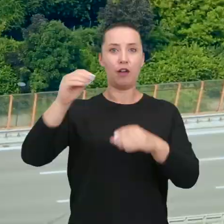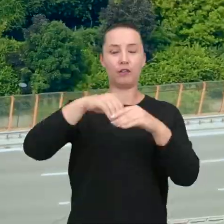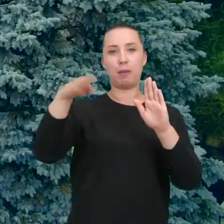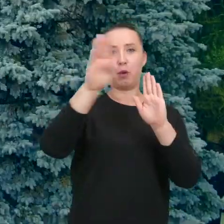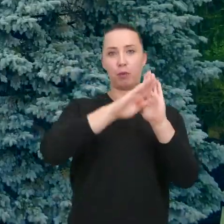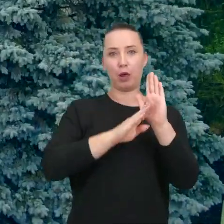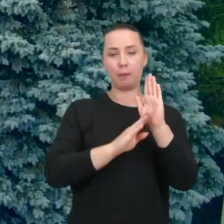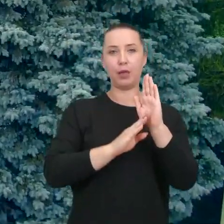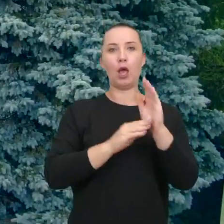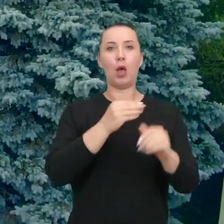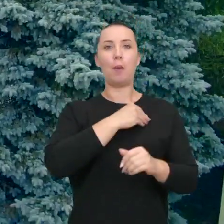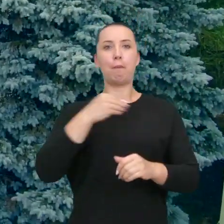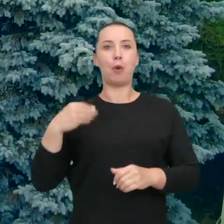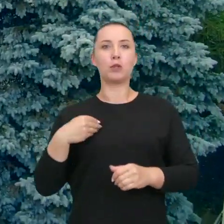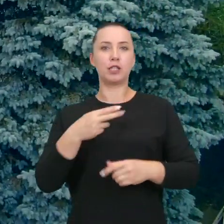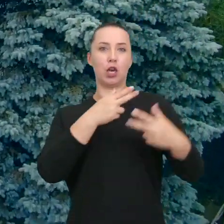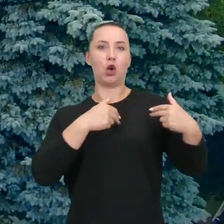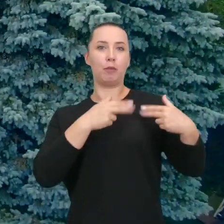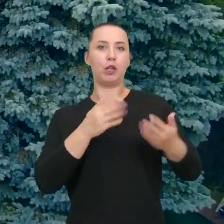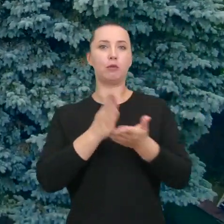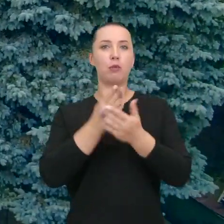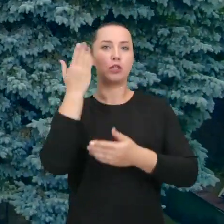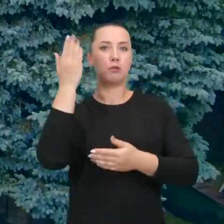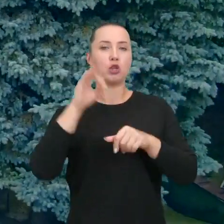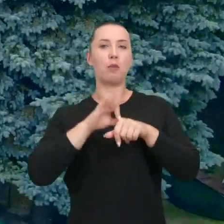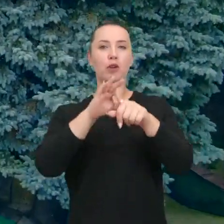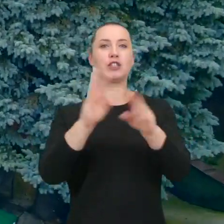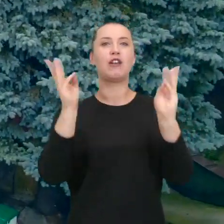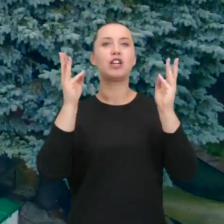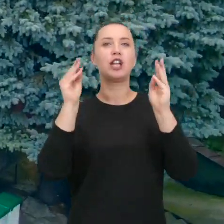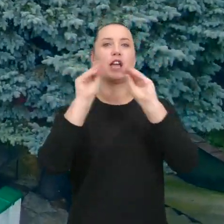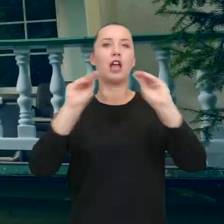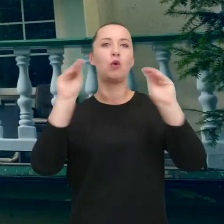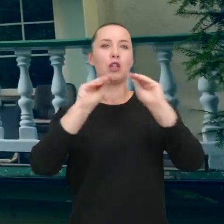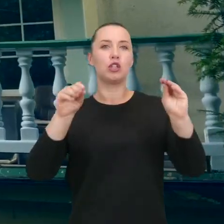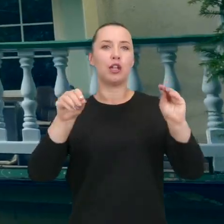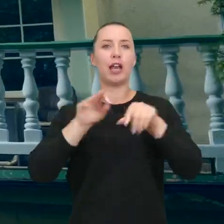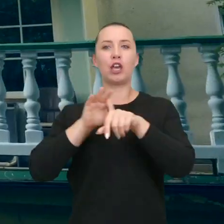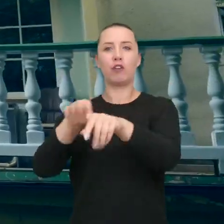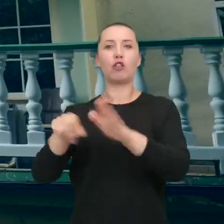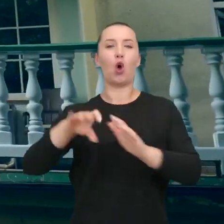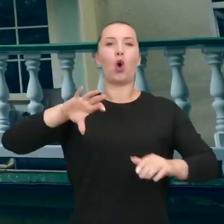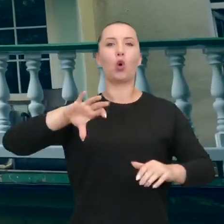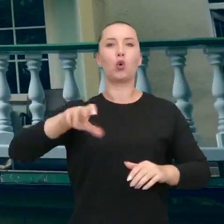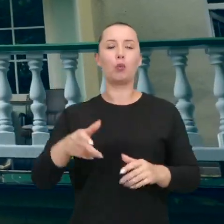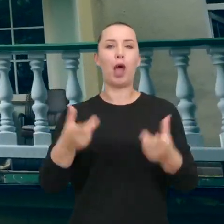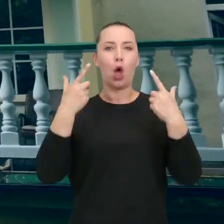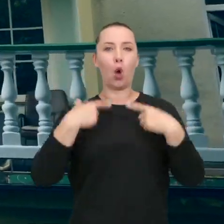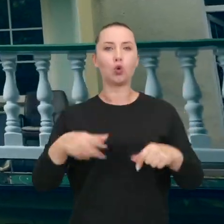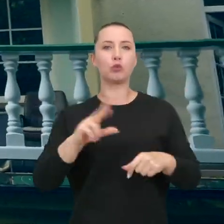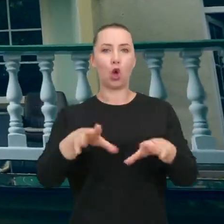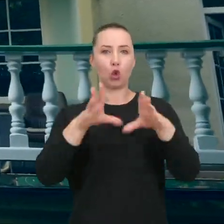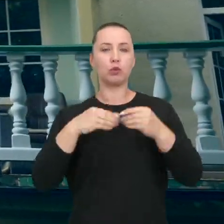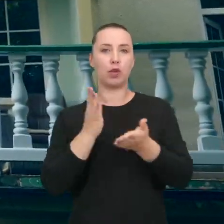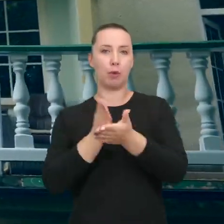W ramach programu Polski Komitet Pomocy Społecznej prowadzi m.in. warsztaty edukacyjne skierowane do osób korzystających z pomocy